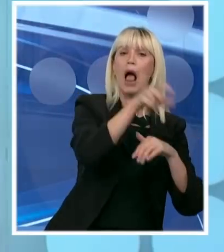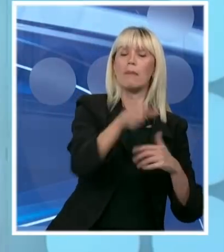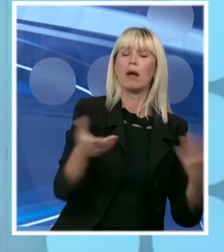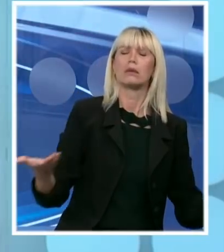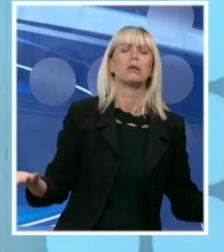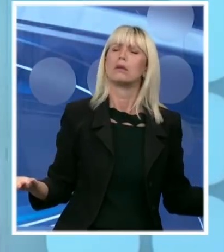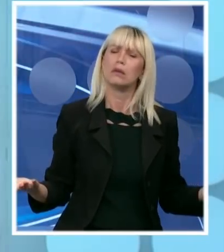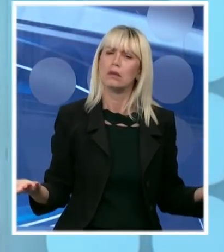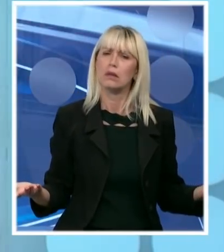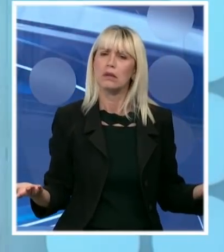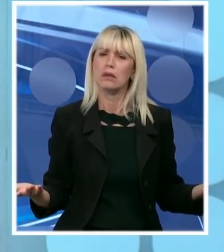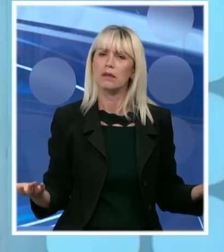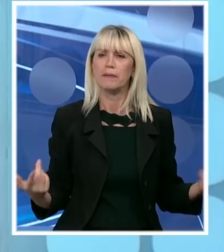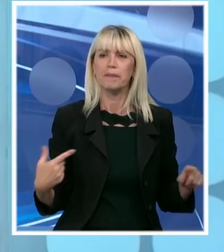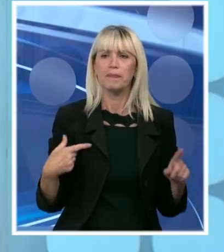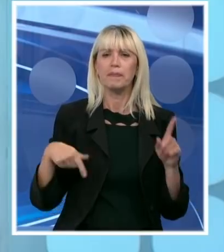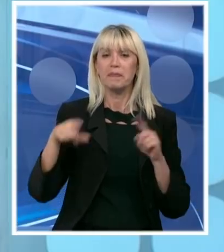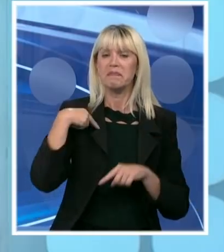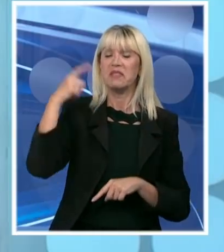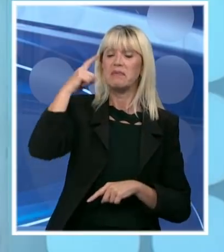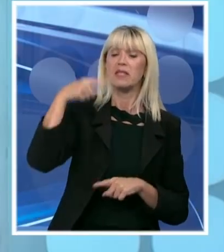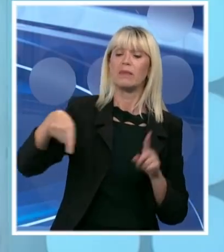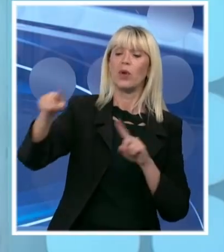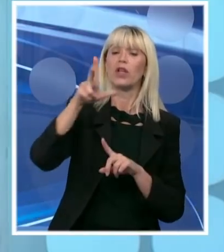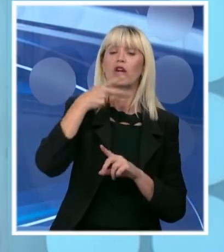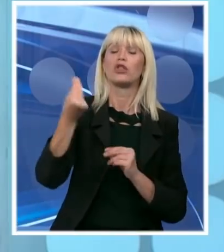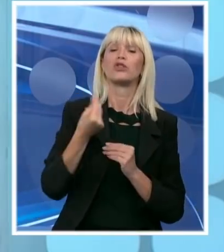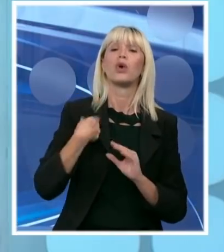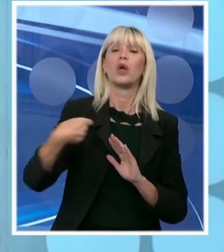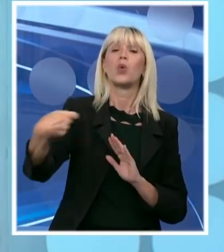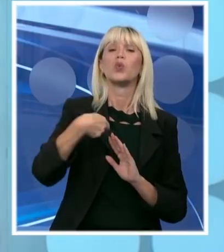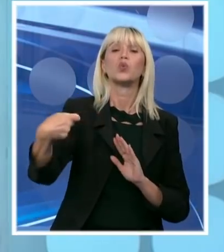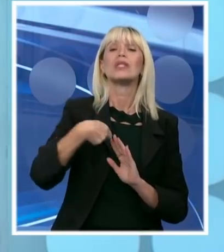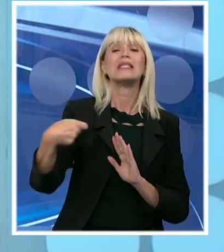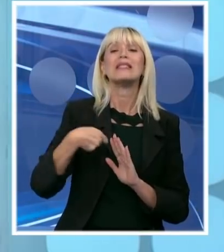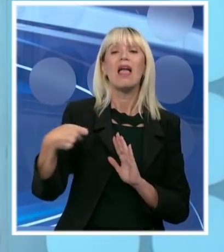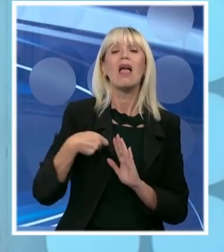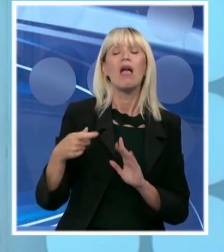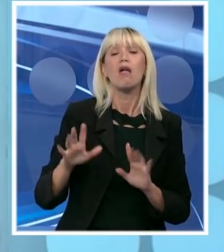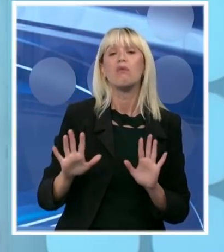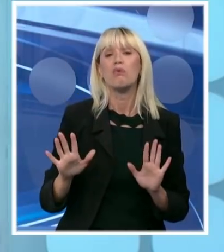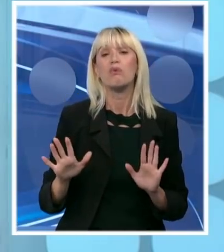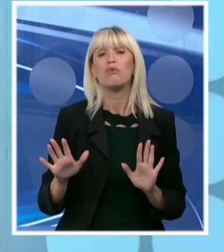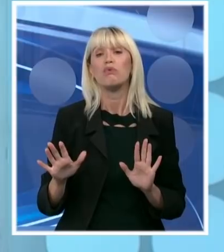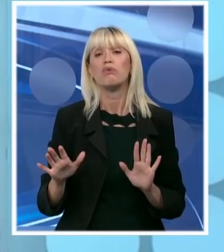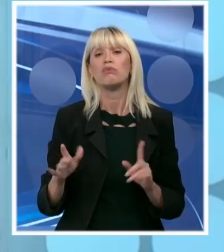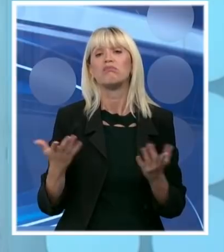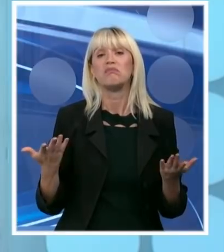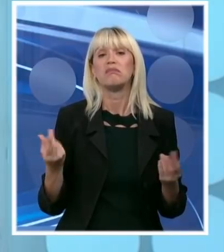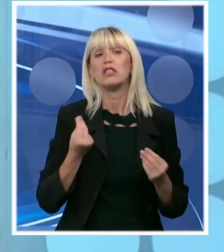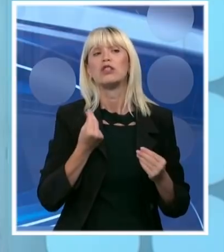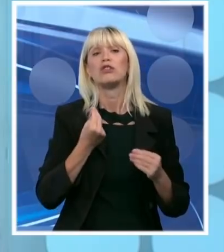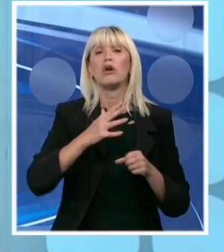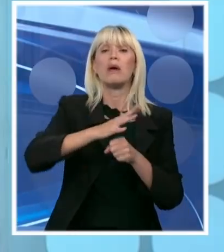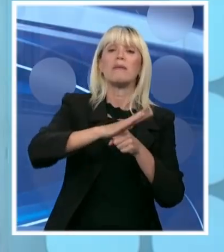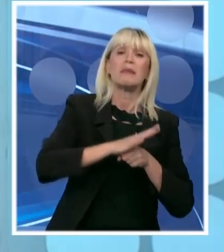mogu u jednom trenutku da nas ucenjuju različitim vrstama pritisaka do podizanja štrajkova, svega drugog